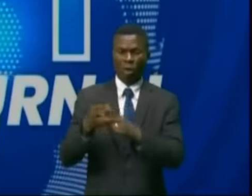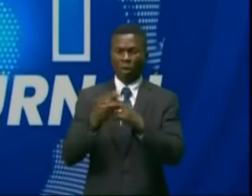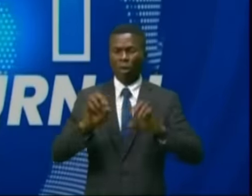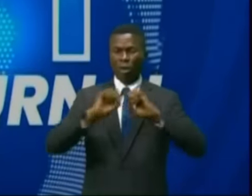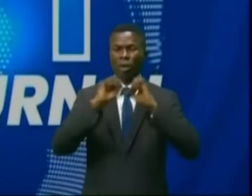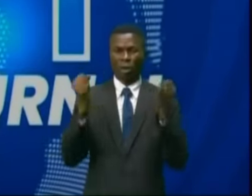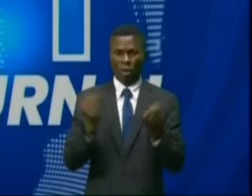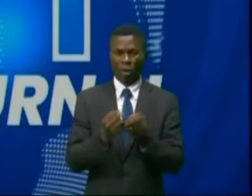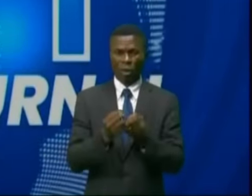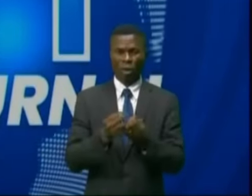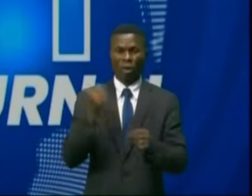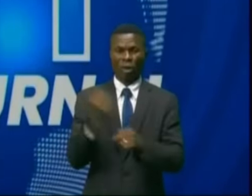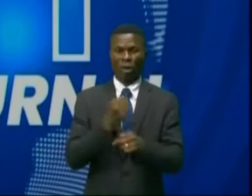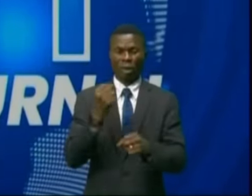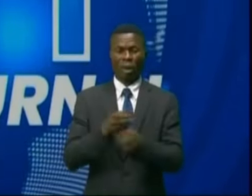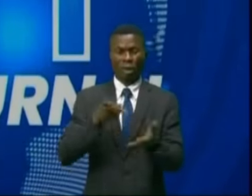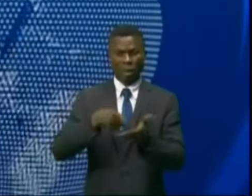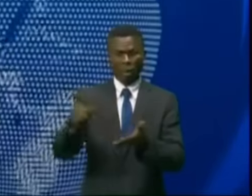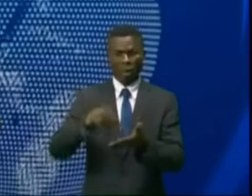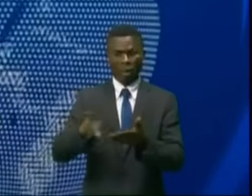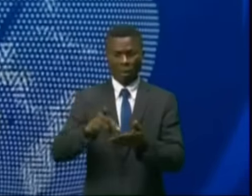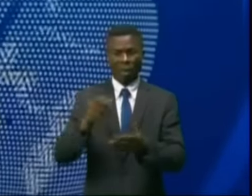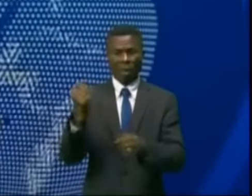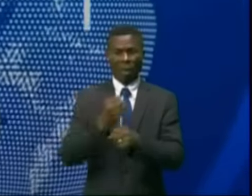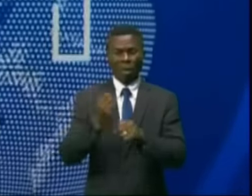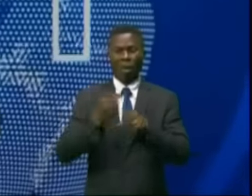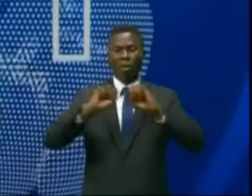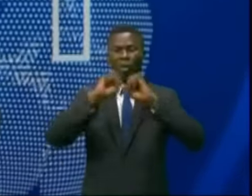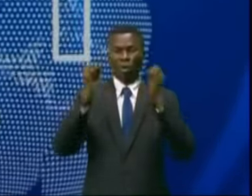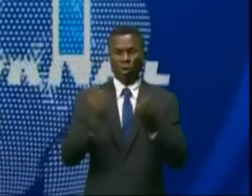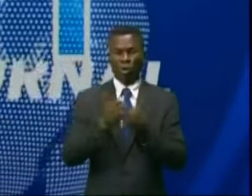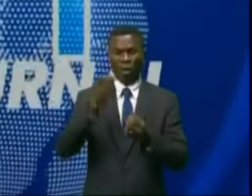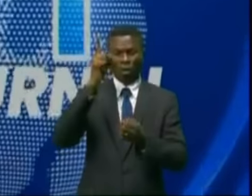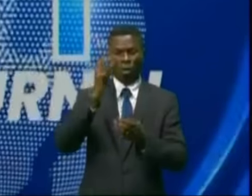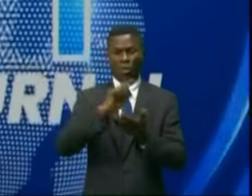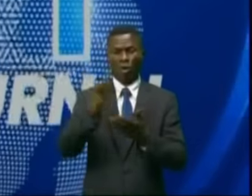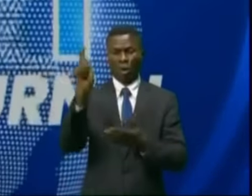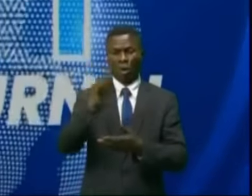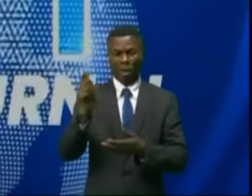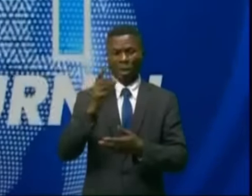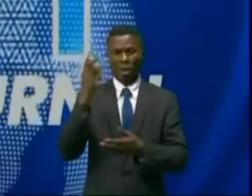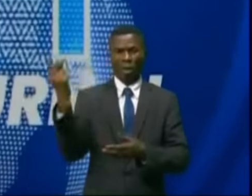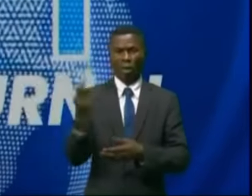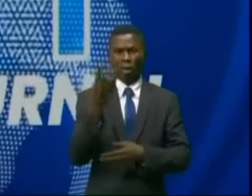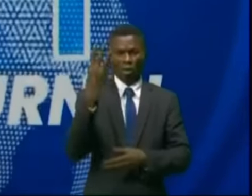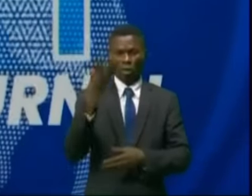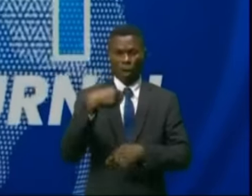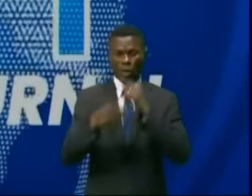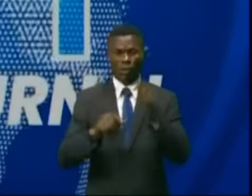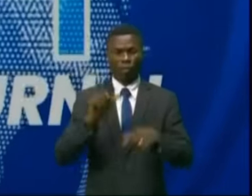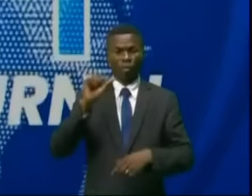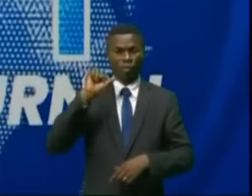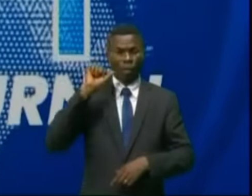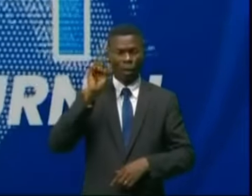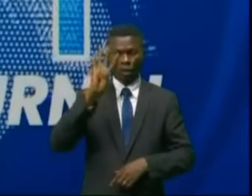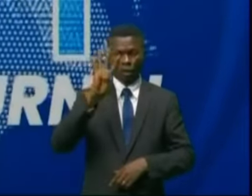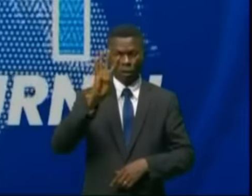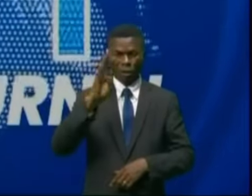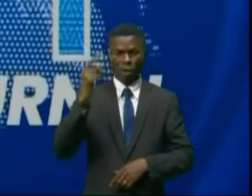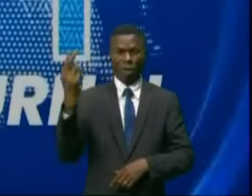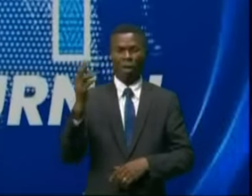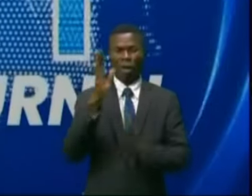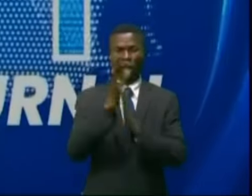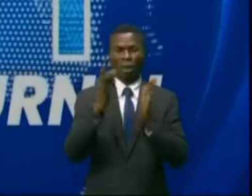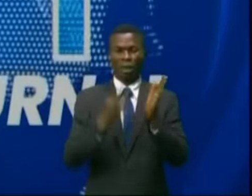sociale qu'est l'opération de paiement des prestations sociales du premier trimestre 2024 débute ce jeudi 18 avril 2024